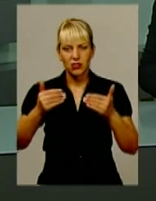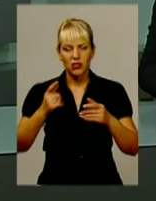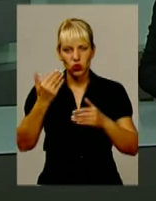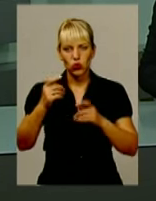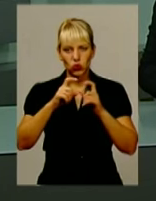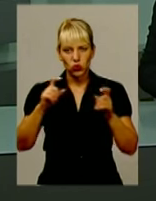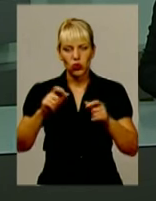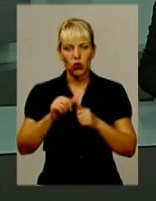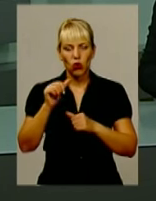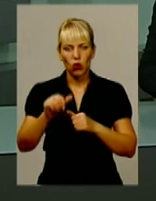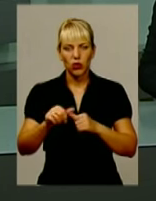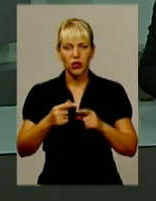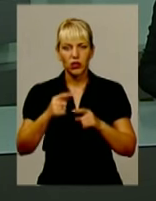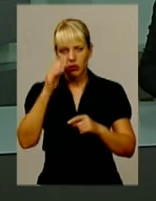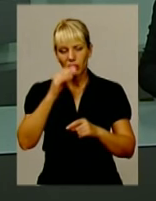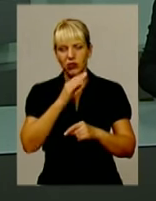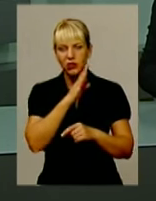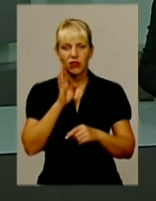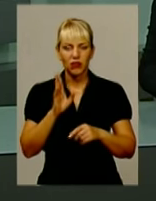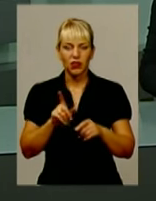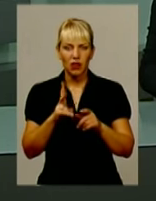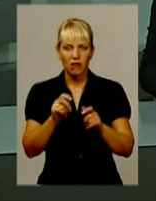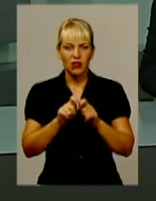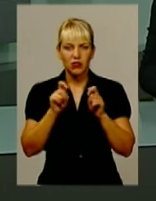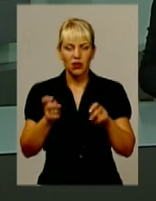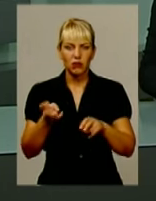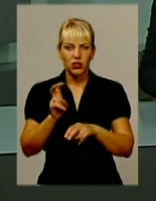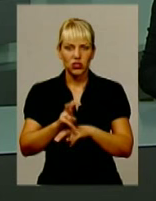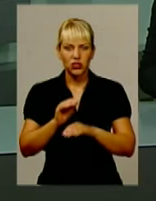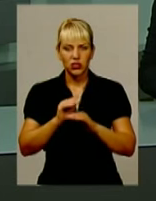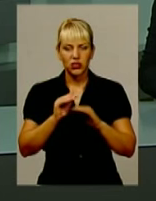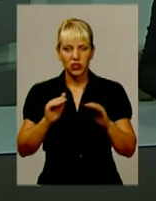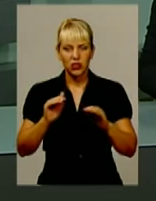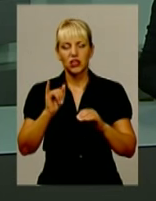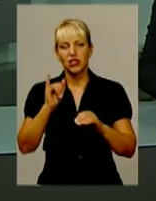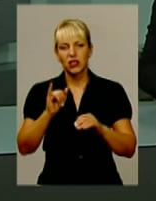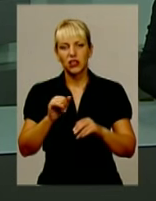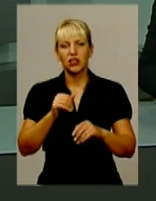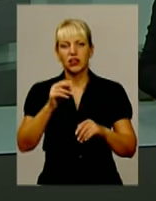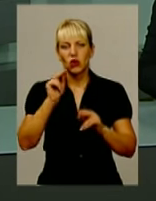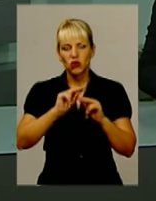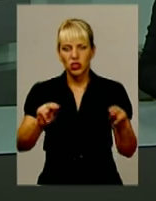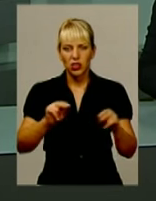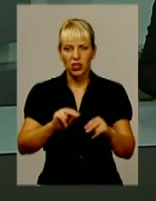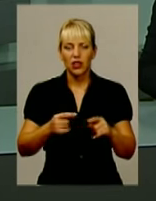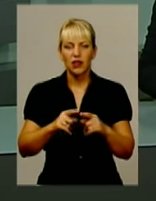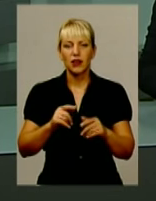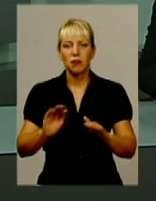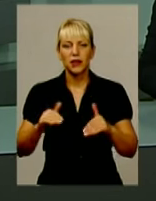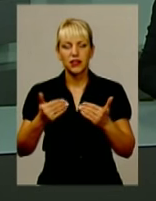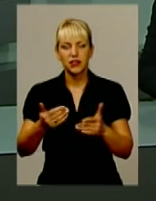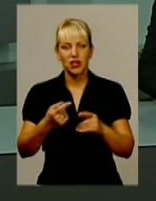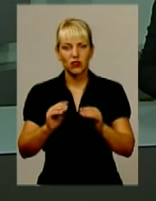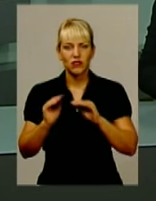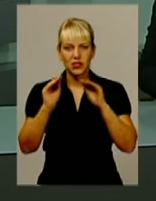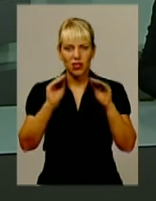відкриття прийшли учні та шкільні вчителі. Також чимало односельців, на чиїх очах хлопець зростав. Ініціатором встановлення меморіальної дошки